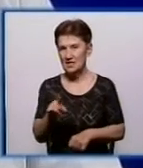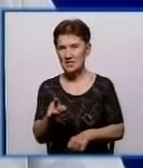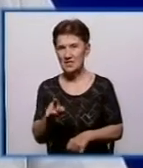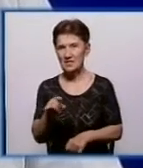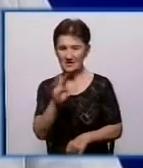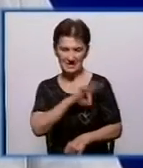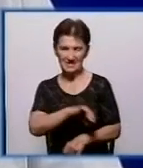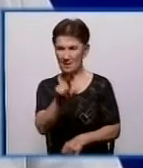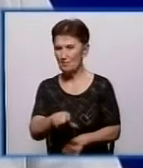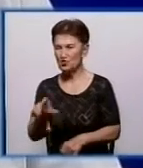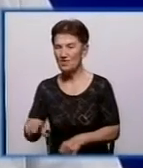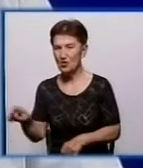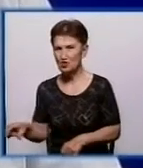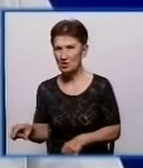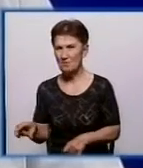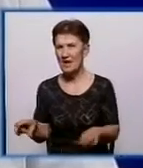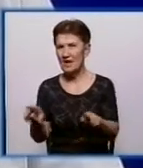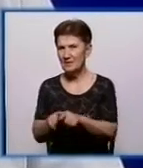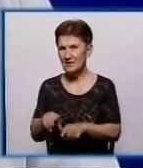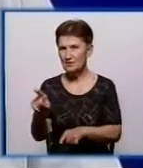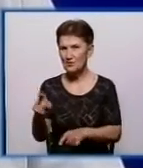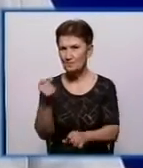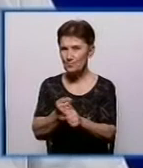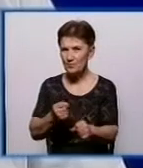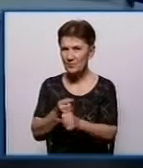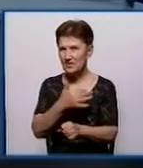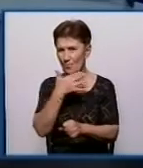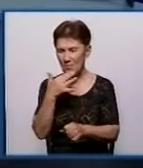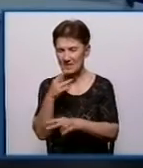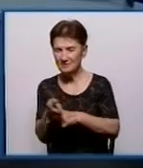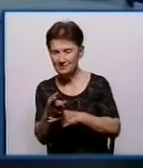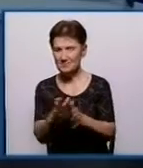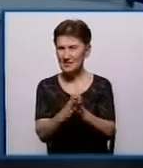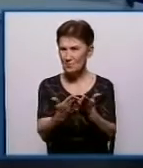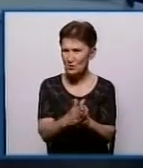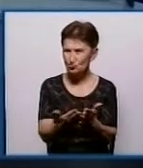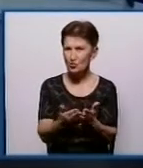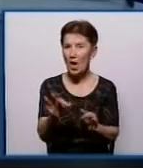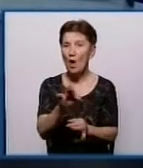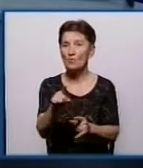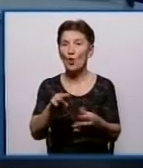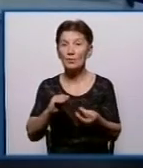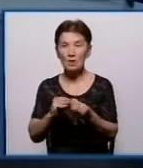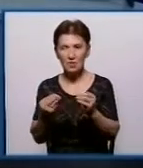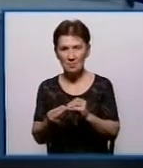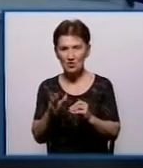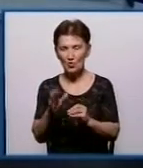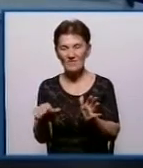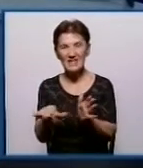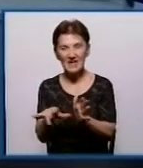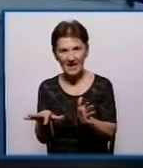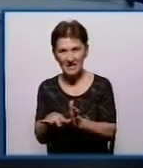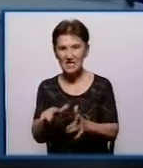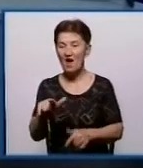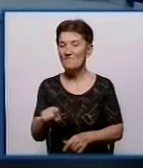Те ж саме НКРЄ розробили досить багато роліків, програм, брошур, про проблематику в енергетиці, проблематику в